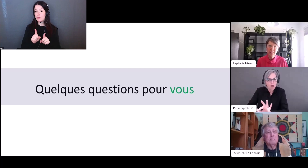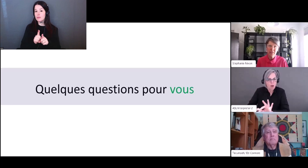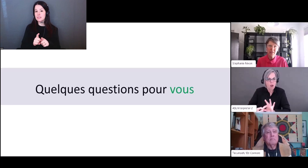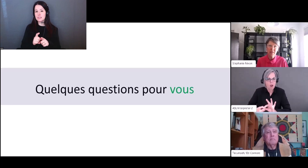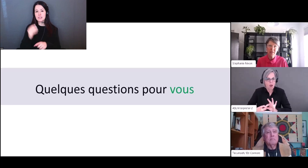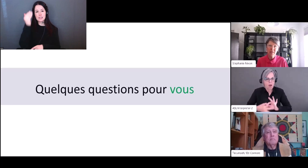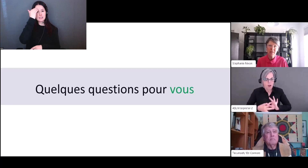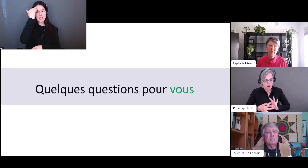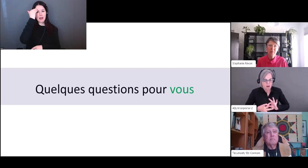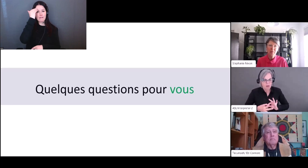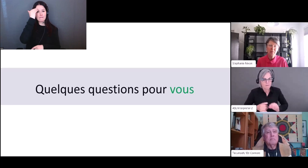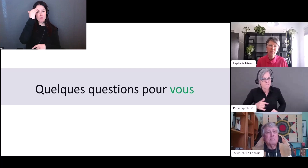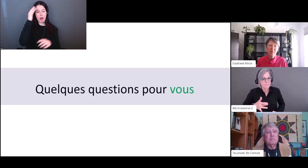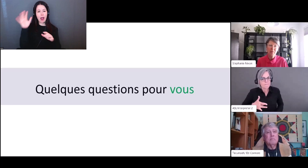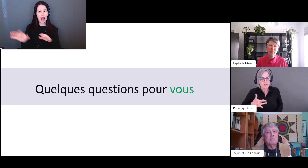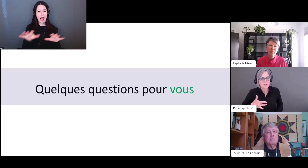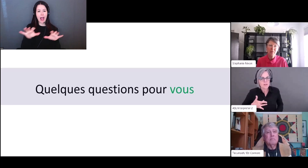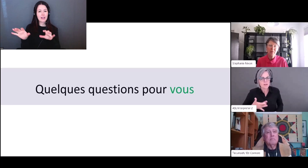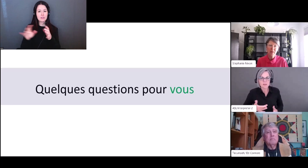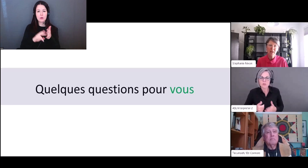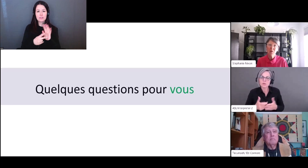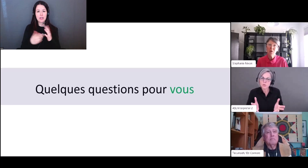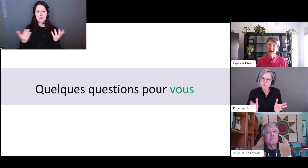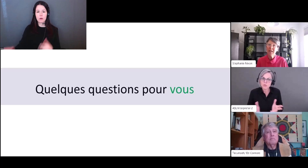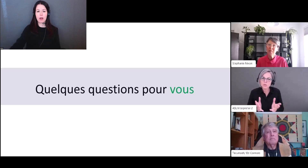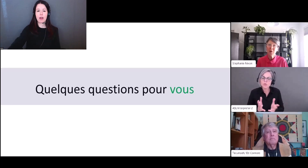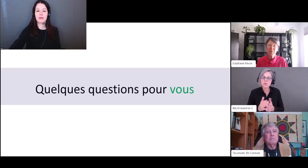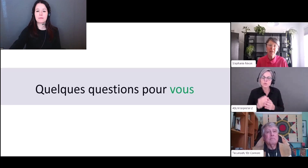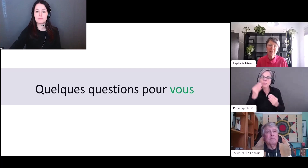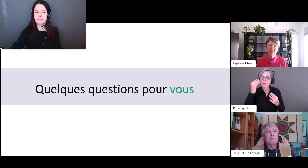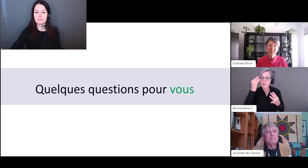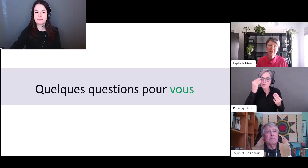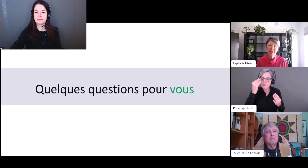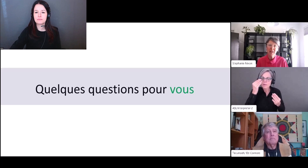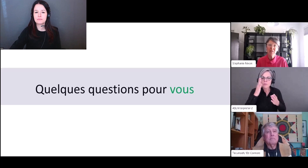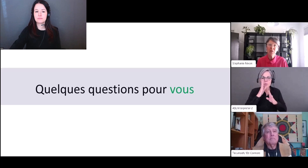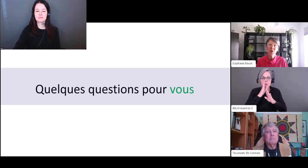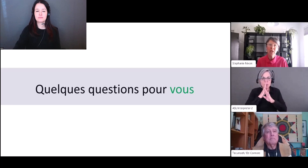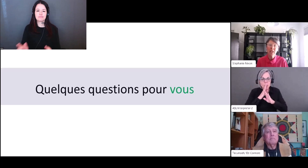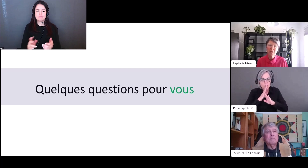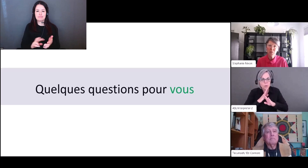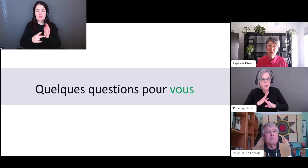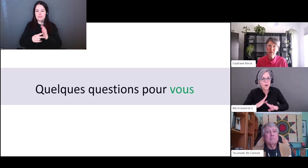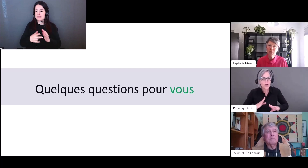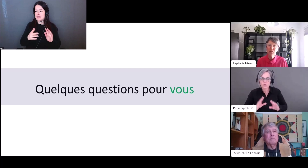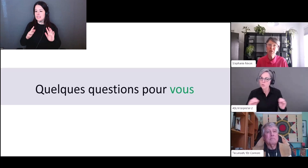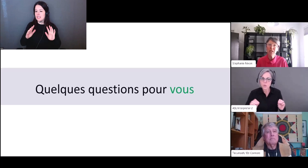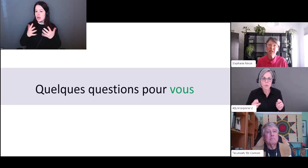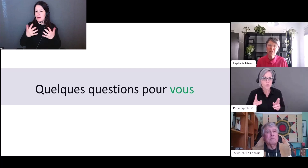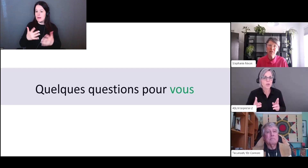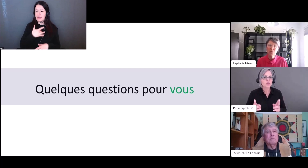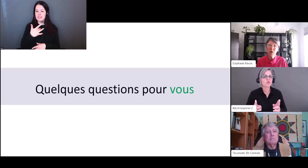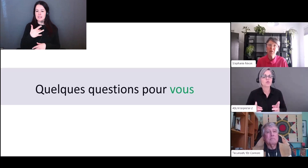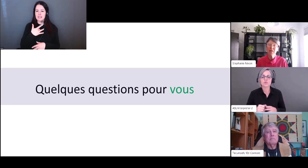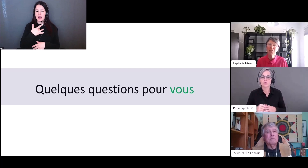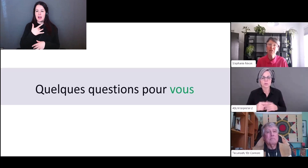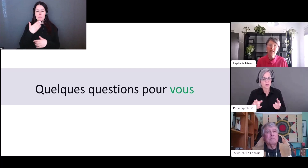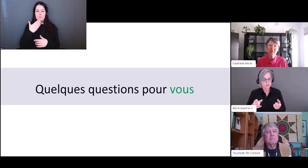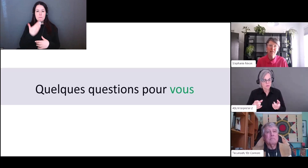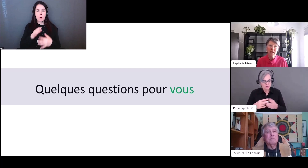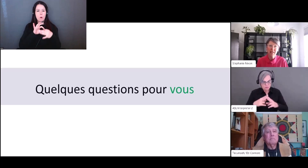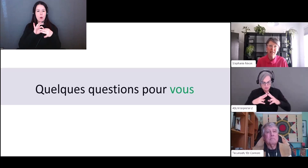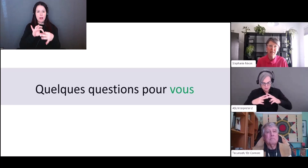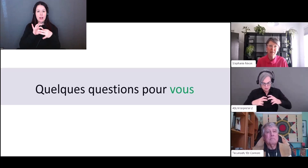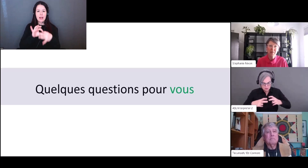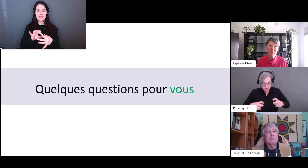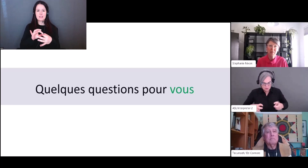qu'est-ce qui se passe dans votre vie prenez votre temps il n pas de on n pas